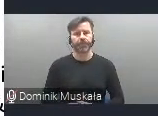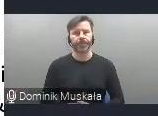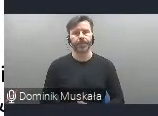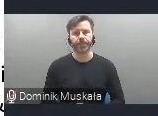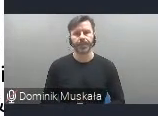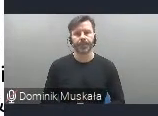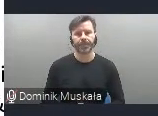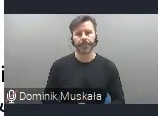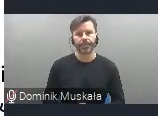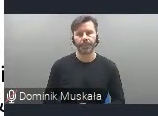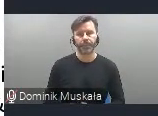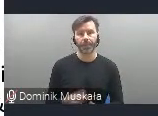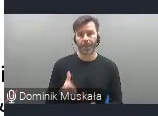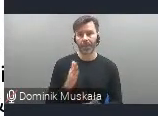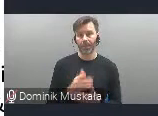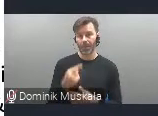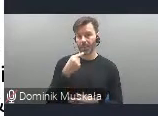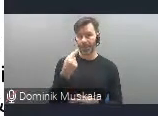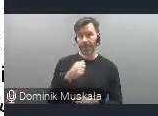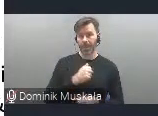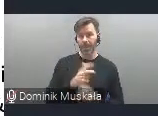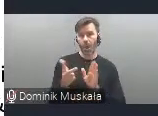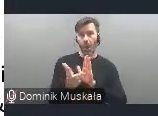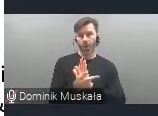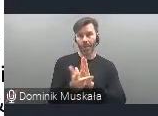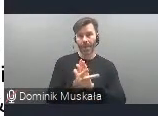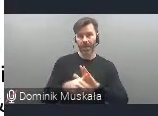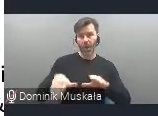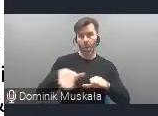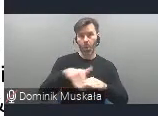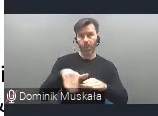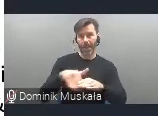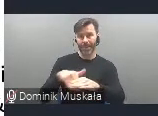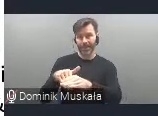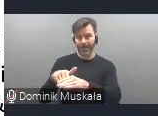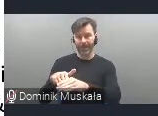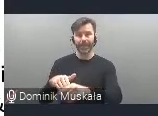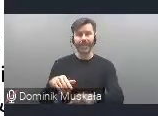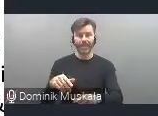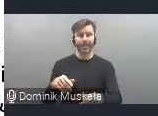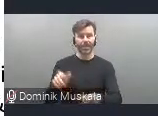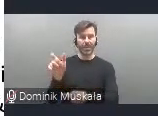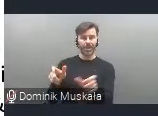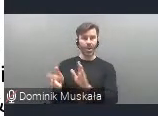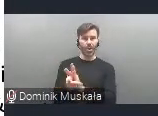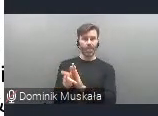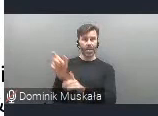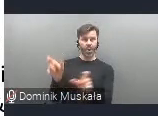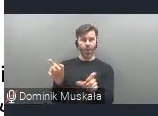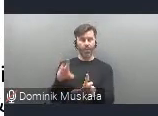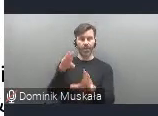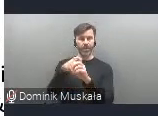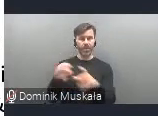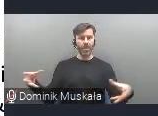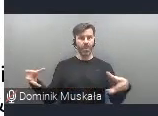już wspomniała Pani przedstawiając mnie, jestem jedną z 18 osób należących do grupy